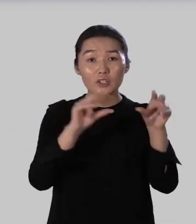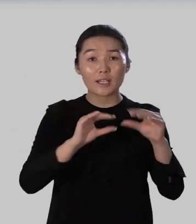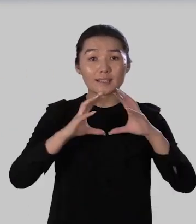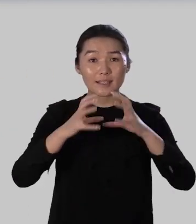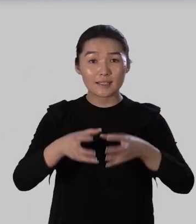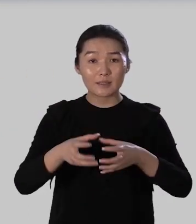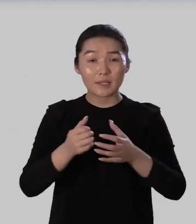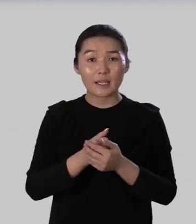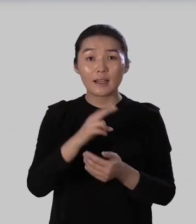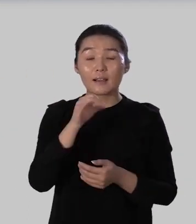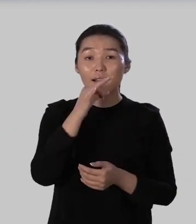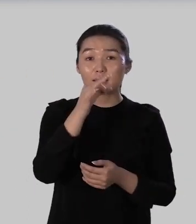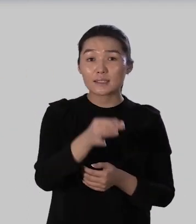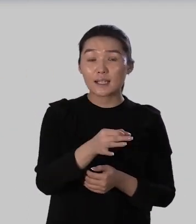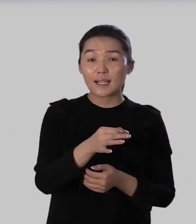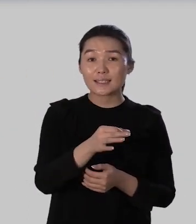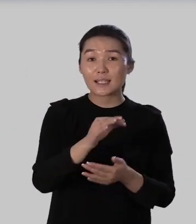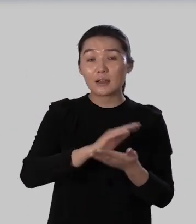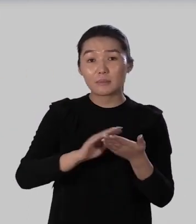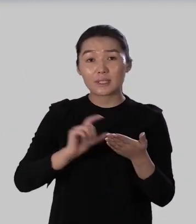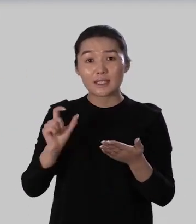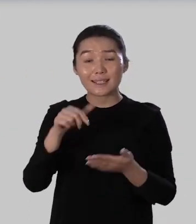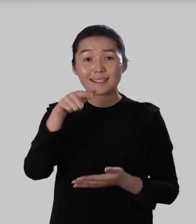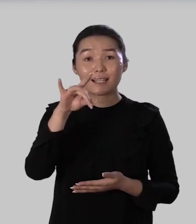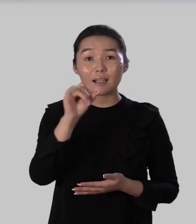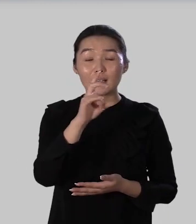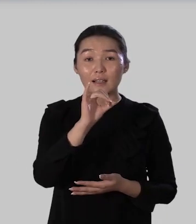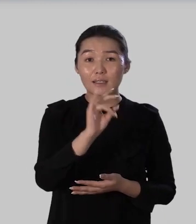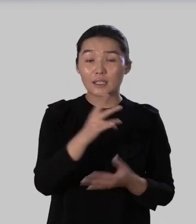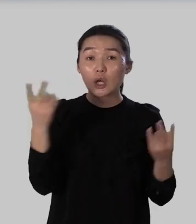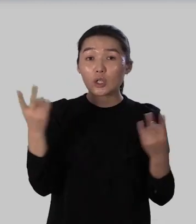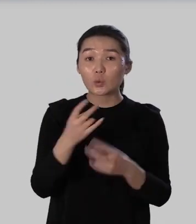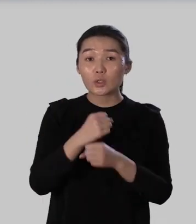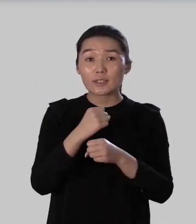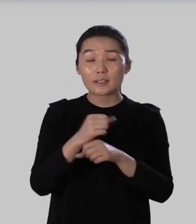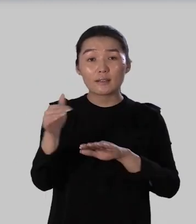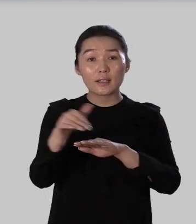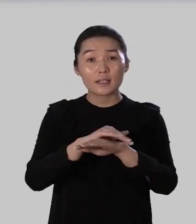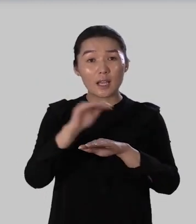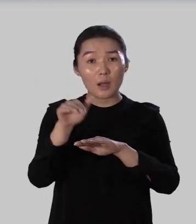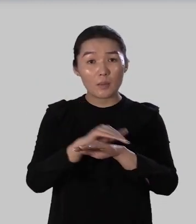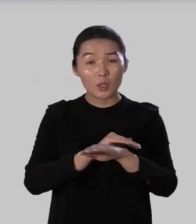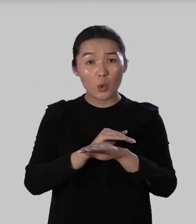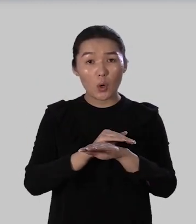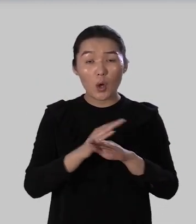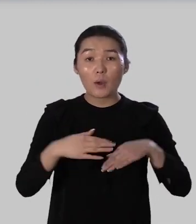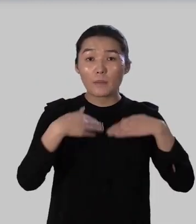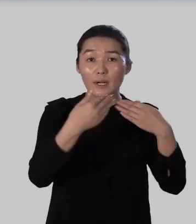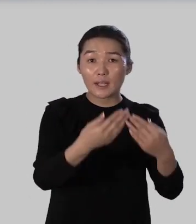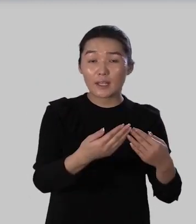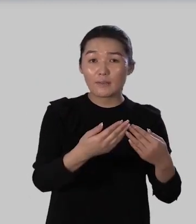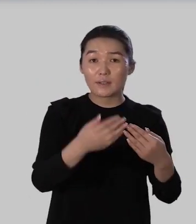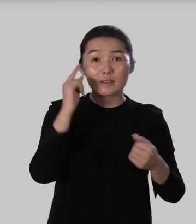счастье на земле как сказал писатель Даниил Гранин стоит сделать добро проявить